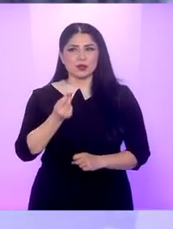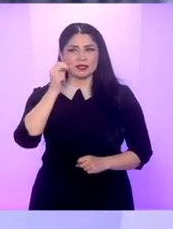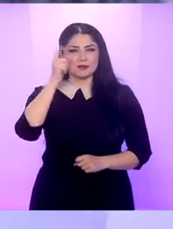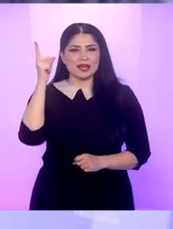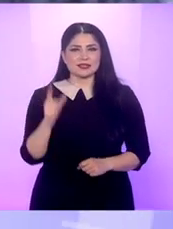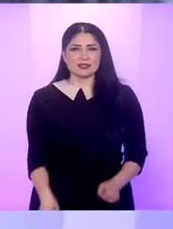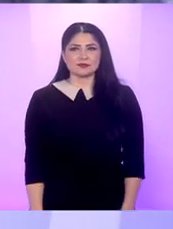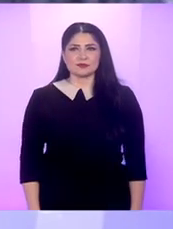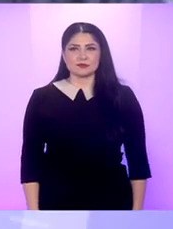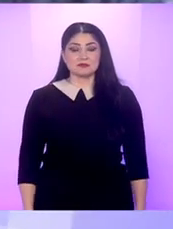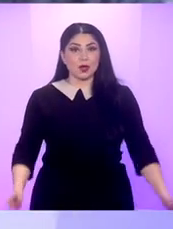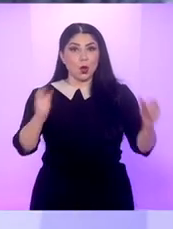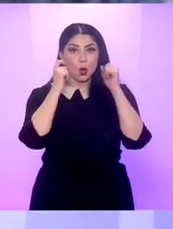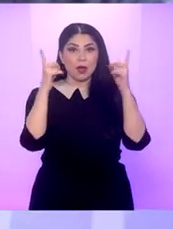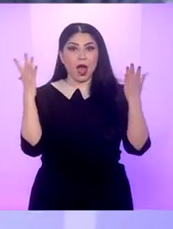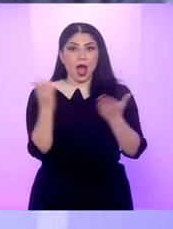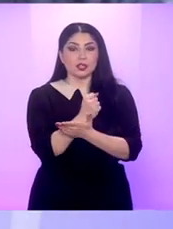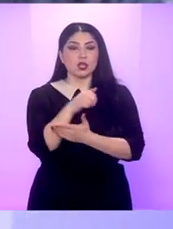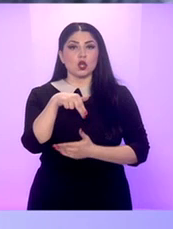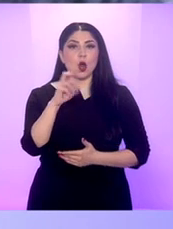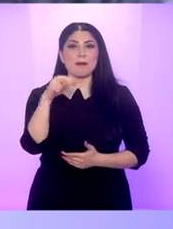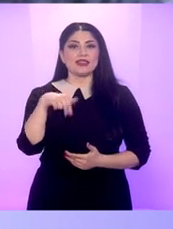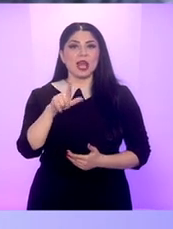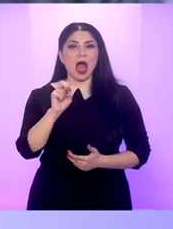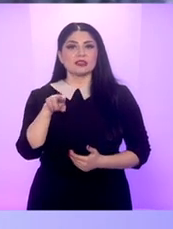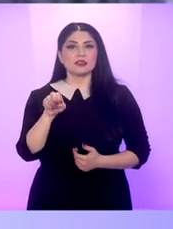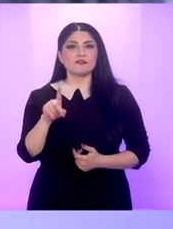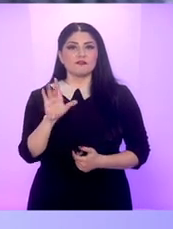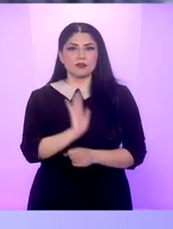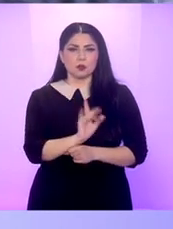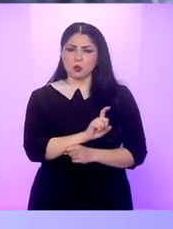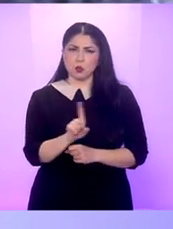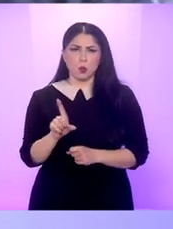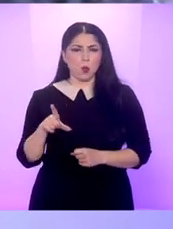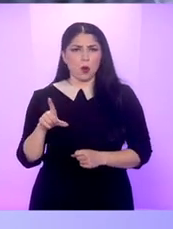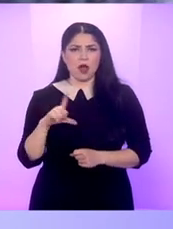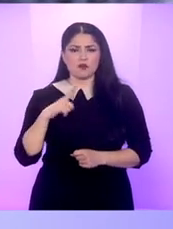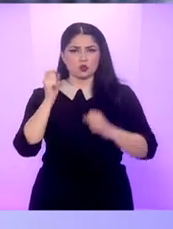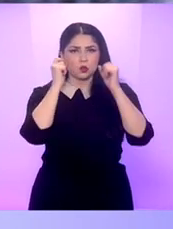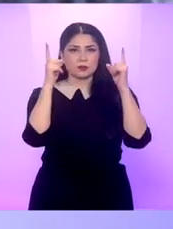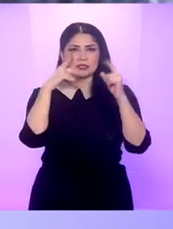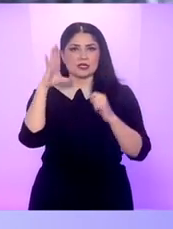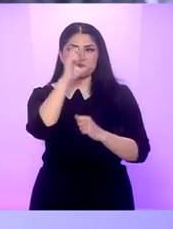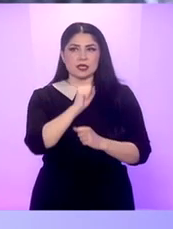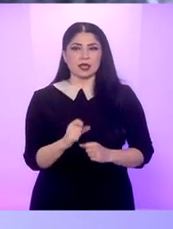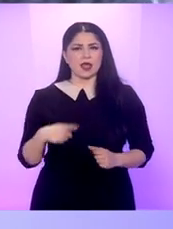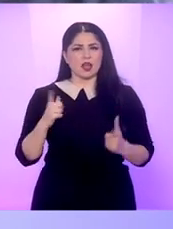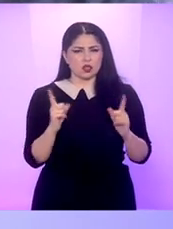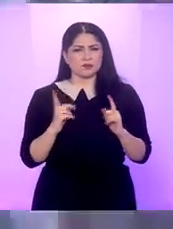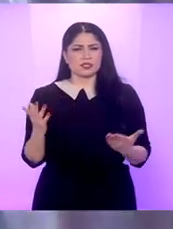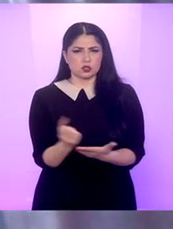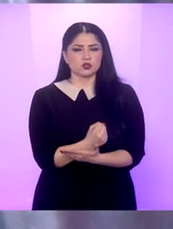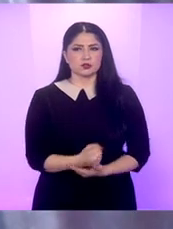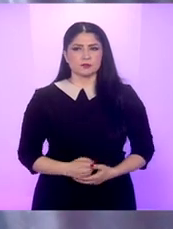Bună dimineața! O surpriză că a câștigat Nomadland? Nu, asta nu a fost surpriza seriei Era de aștepta să